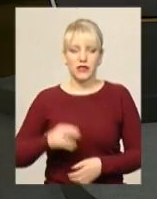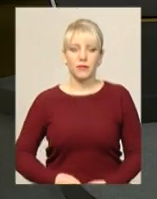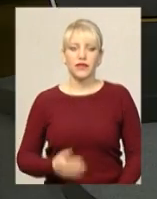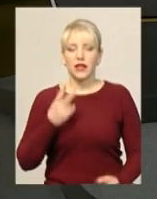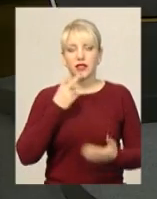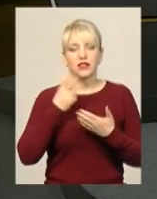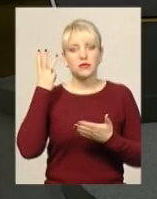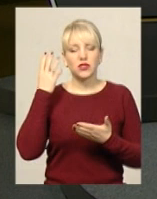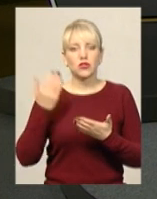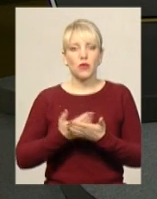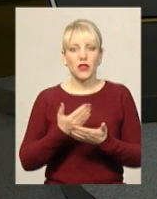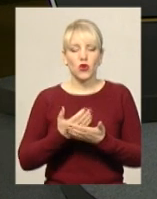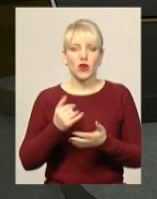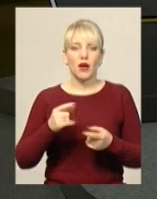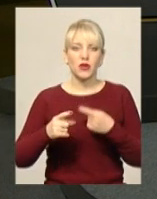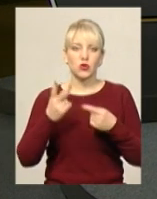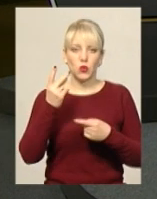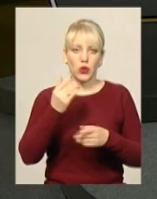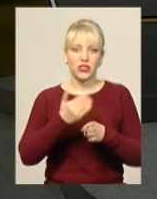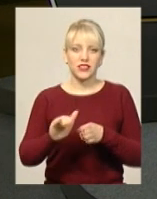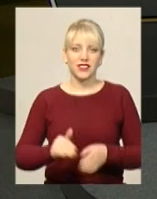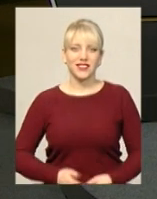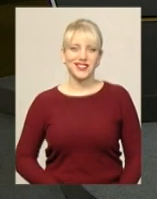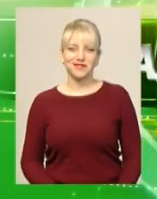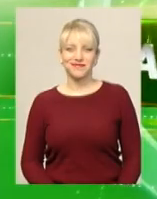Ви дивитеся Подільську панораму і зараз анонс її другої частини.